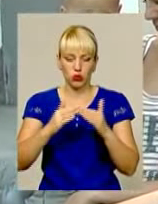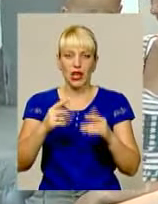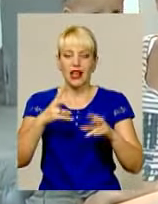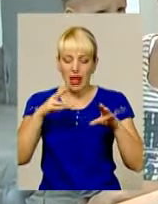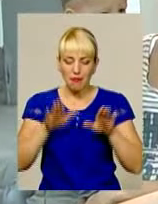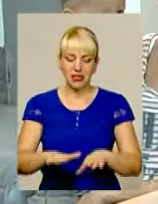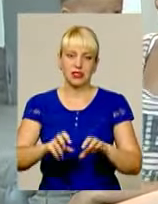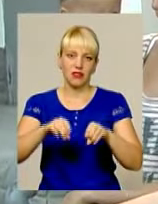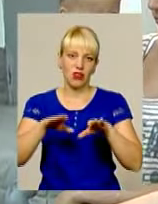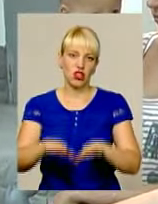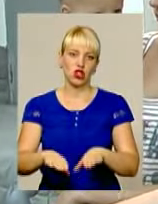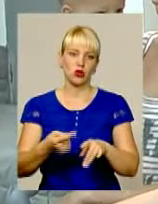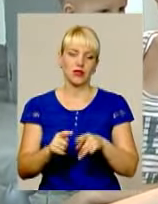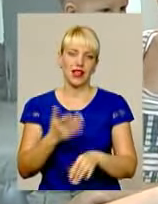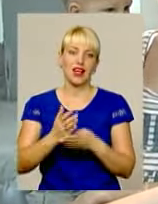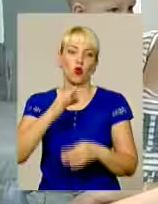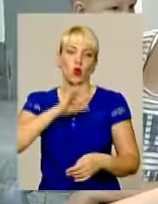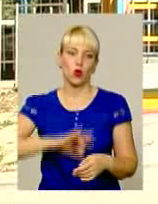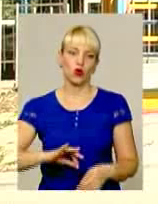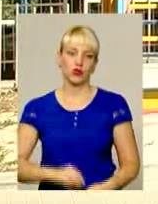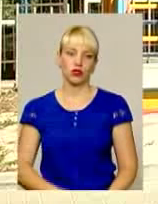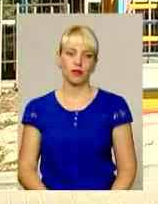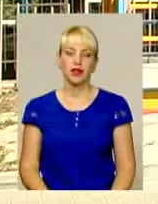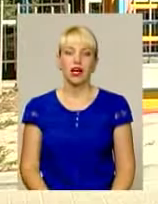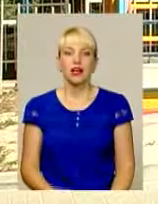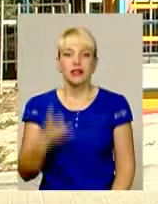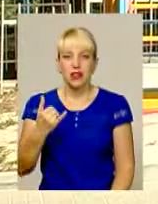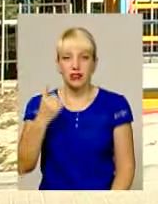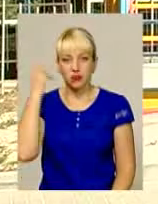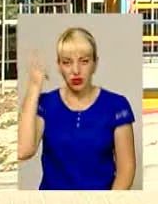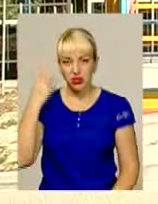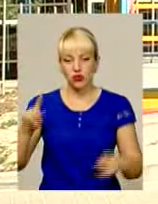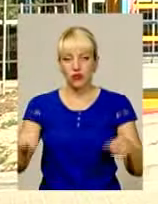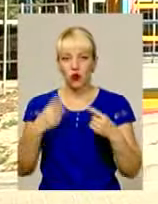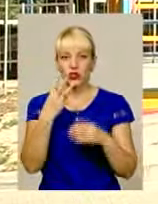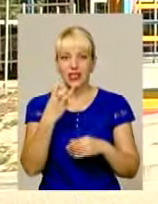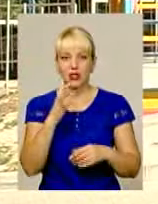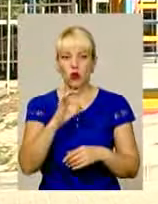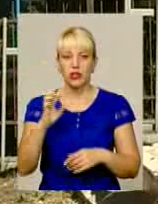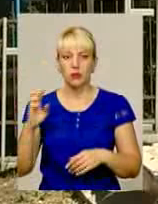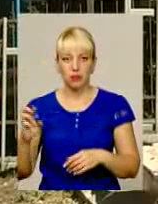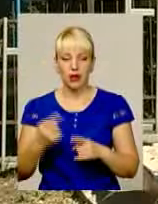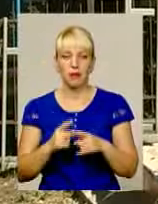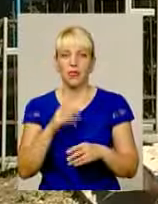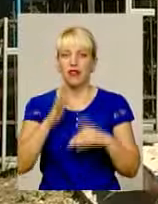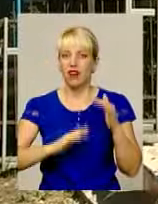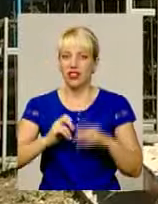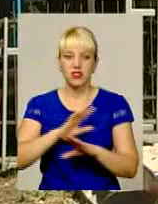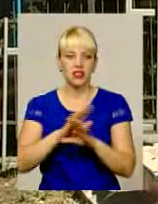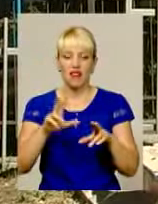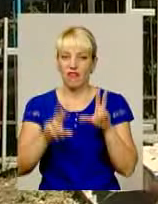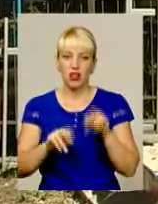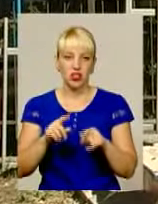досить корисно і здорово». Зараз у Хмельницькому створено вже близько 300 ОСББ. Фахівці не вважають їх